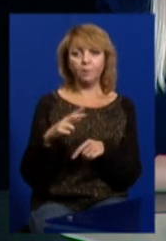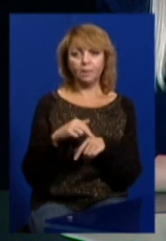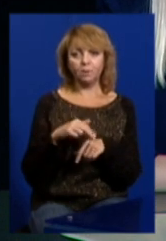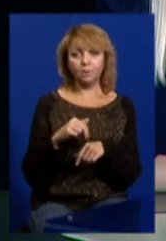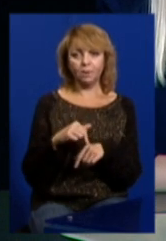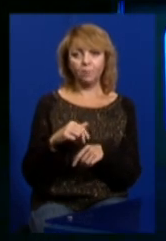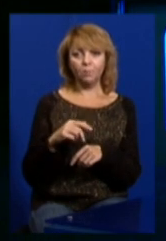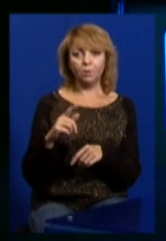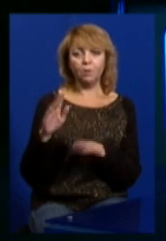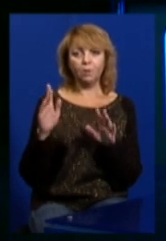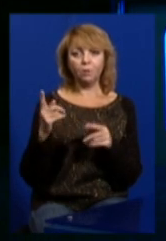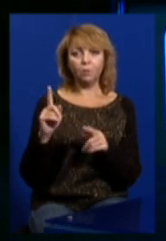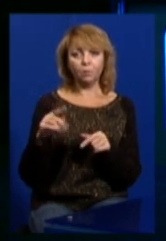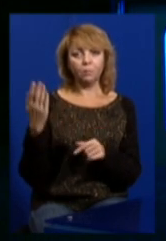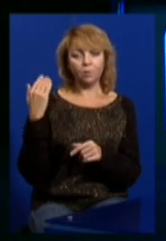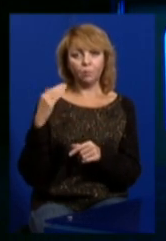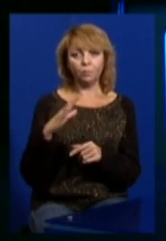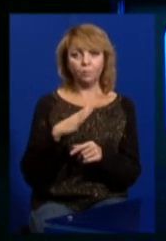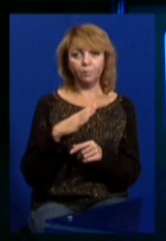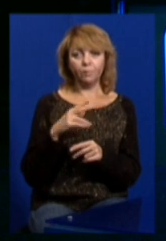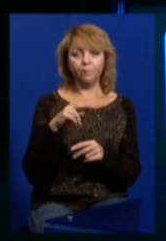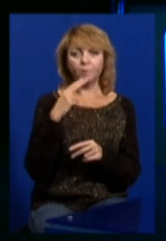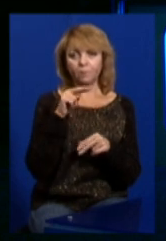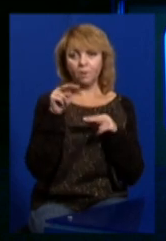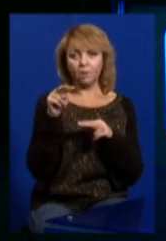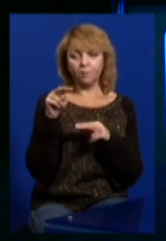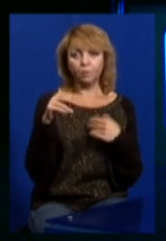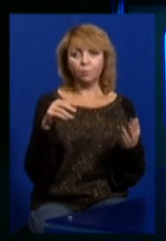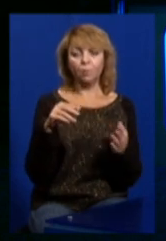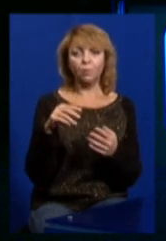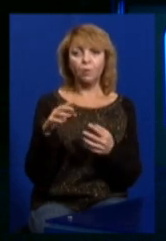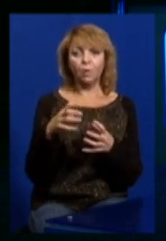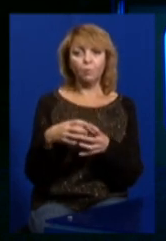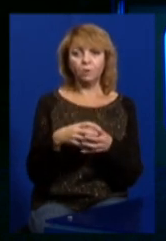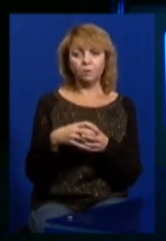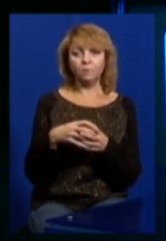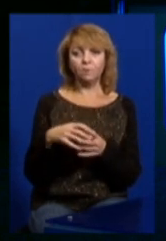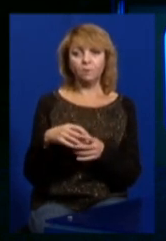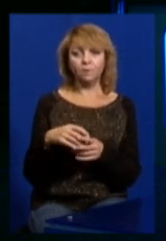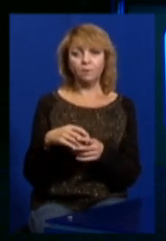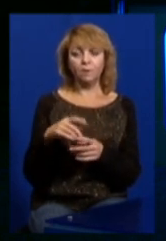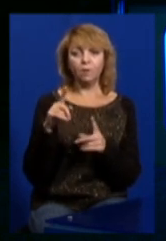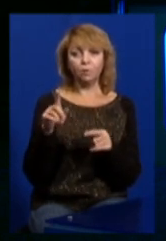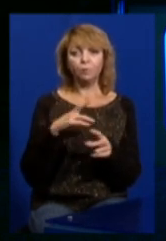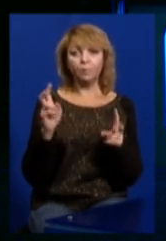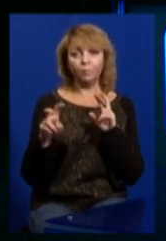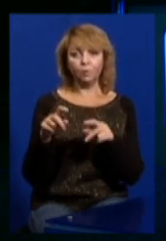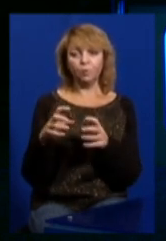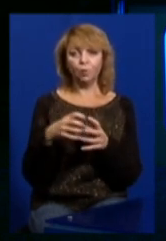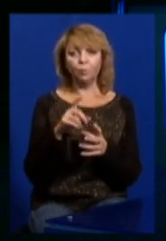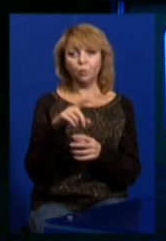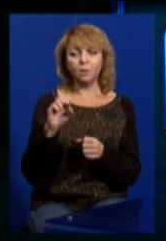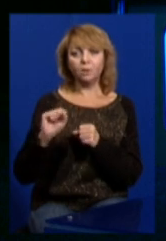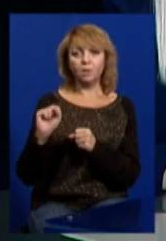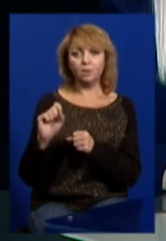Тоді також був пильний нагляд з боку громадськості до цієї справи. І тоді теж прийшли групи людей на захист